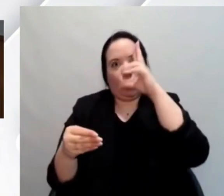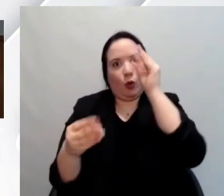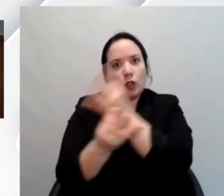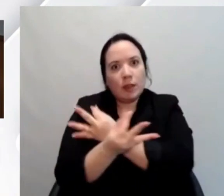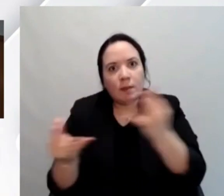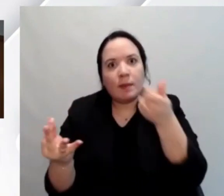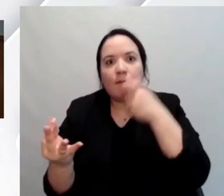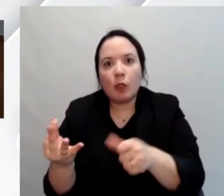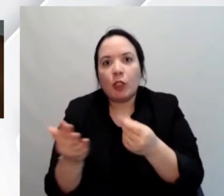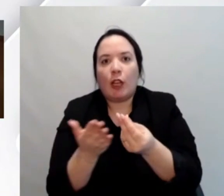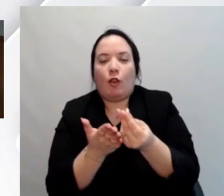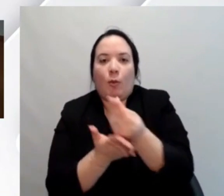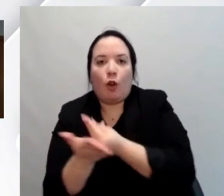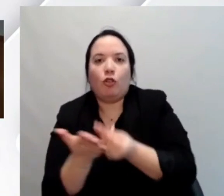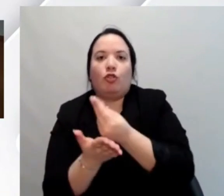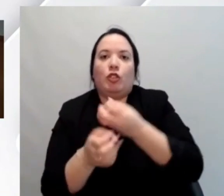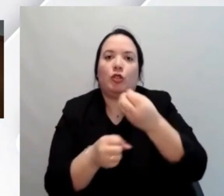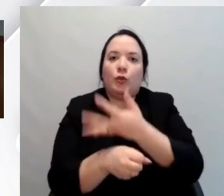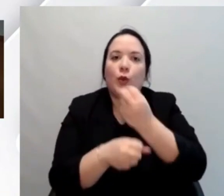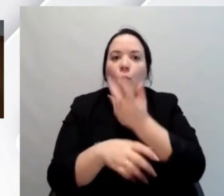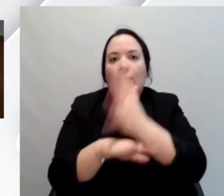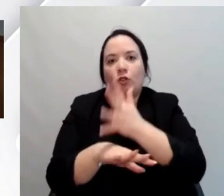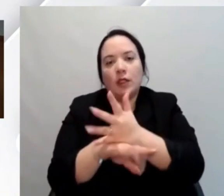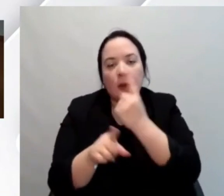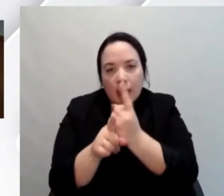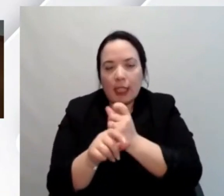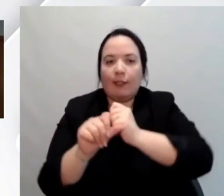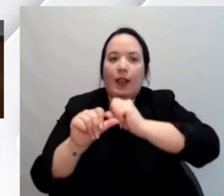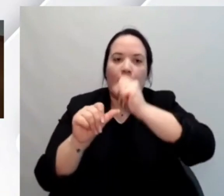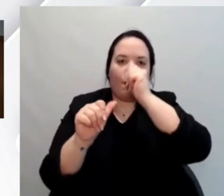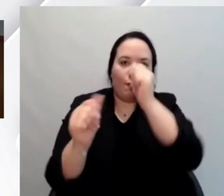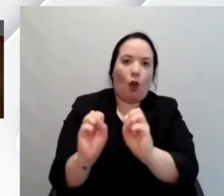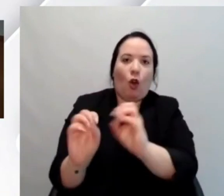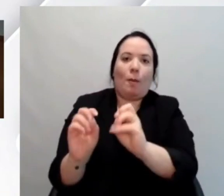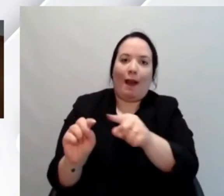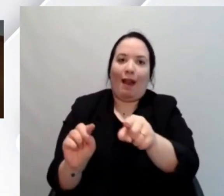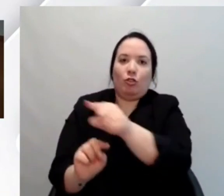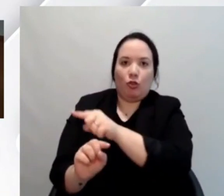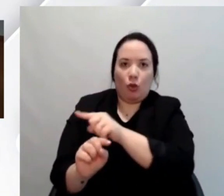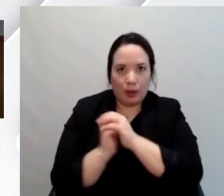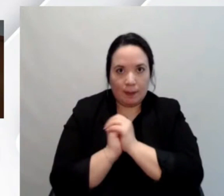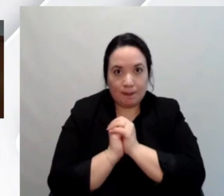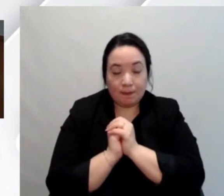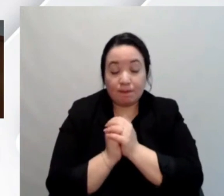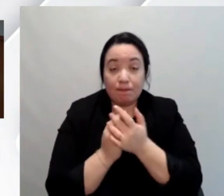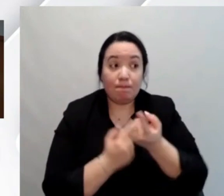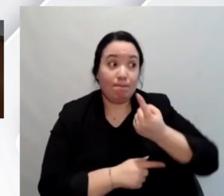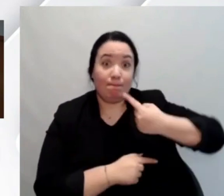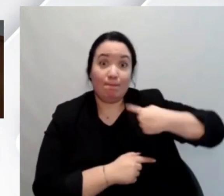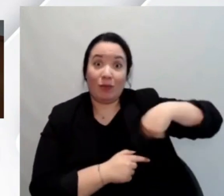progettazione e sviluppo accessibile noi nel nel 2017